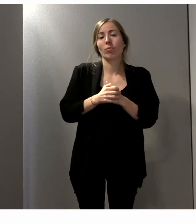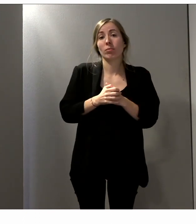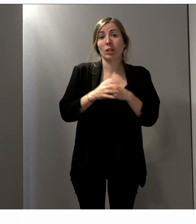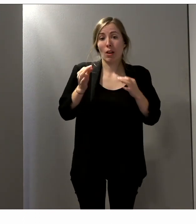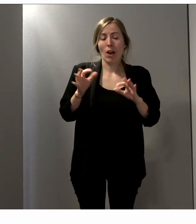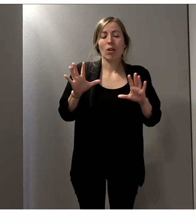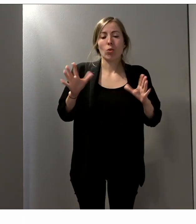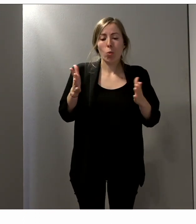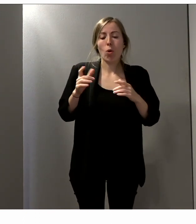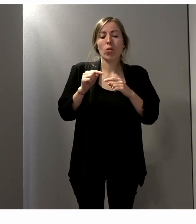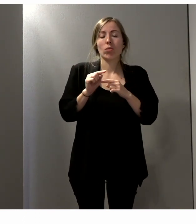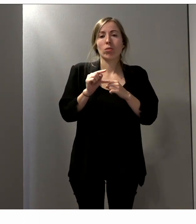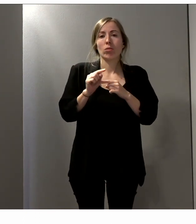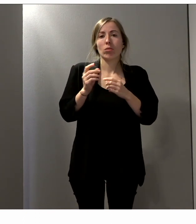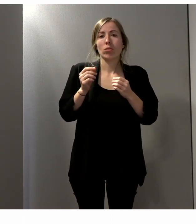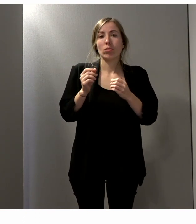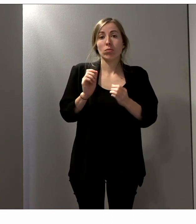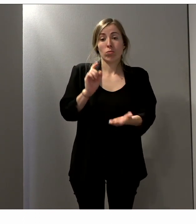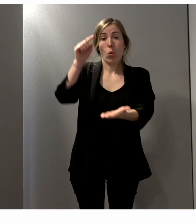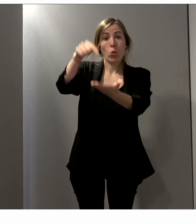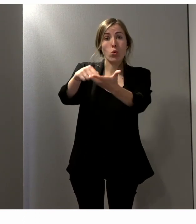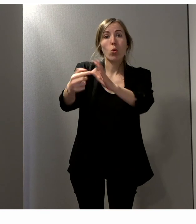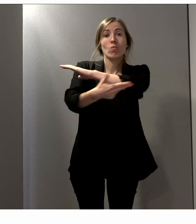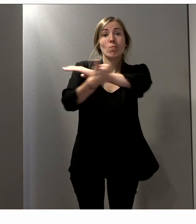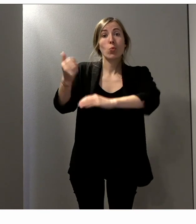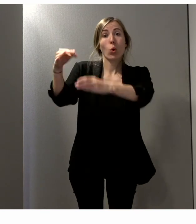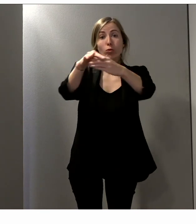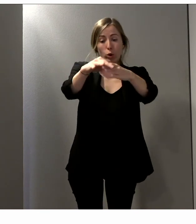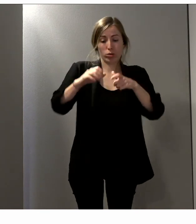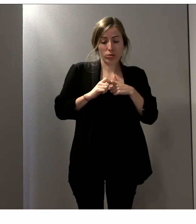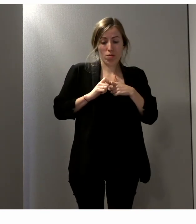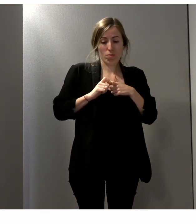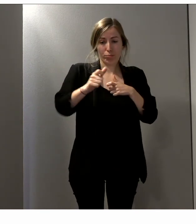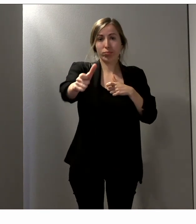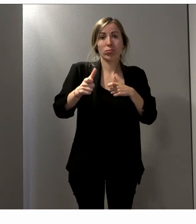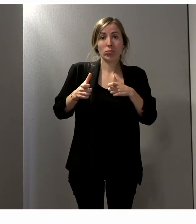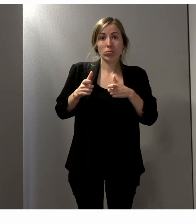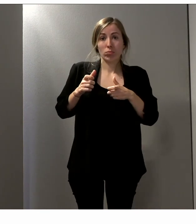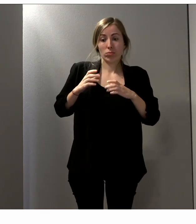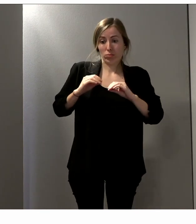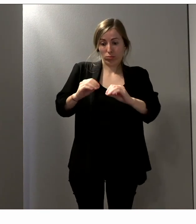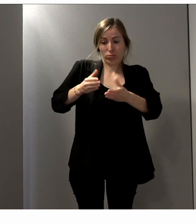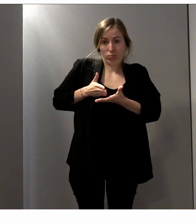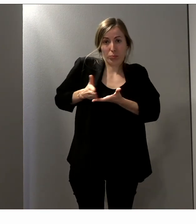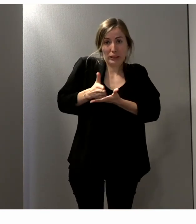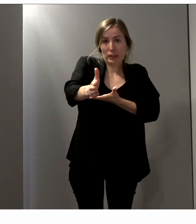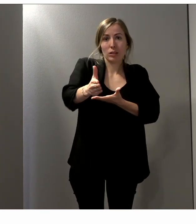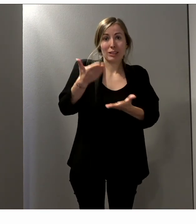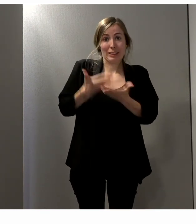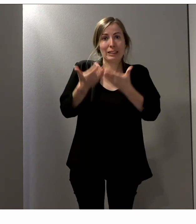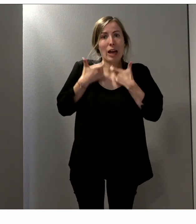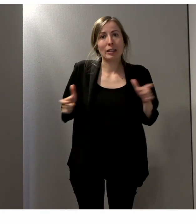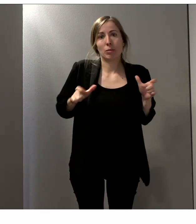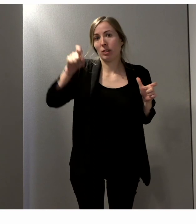-dire le cheminement vers les bureaux de vote qui doivent être rendus accessibles et qui doit considérer